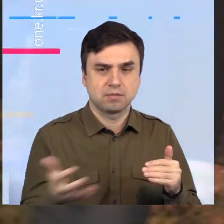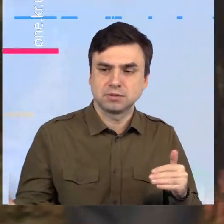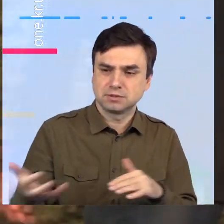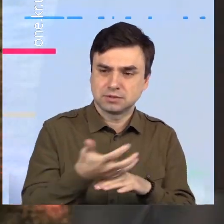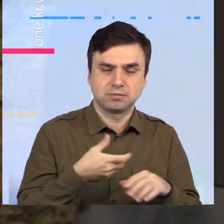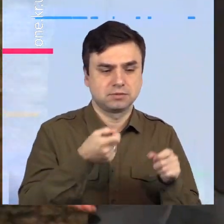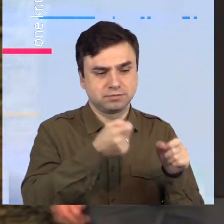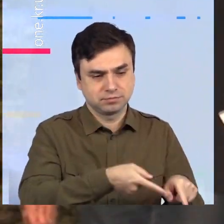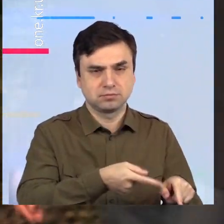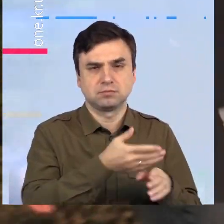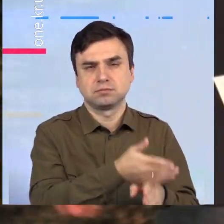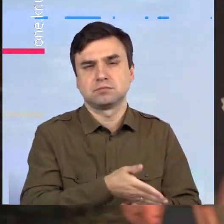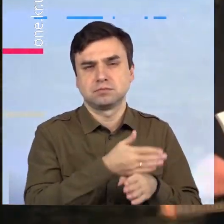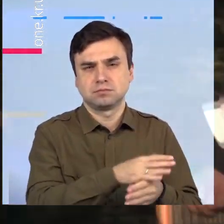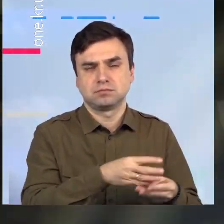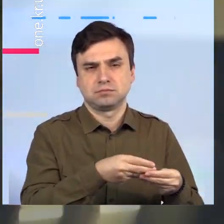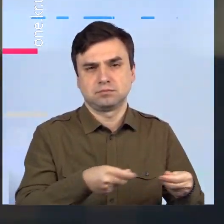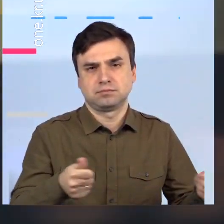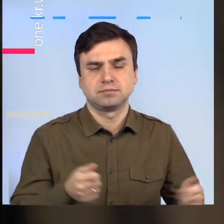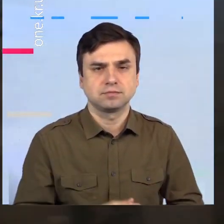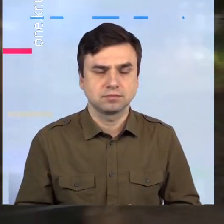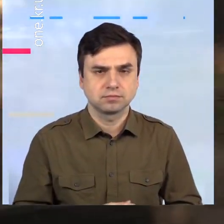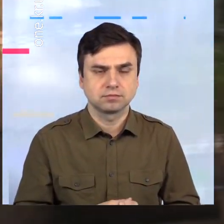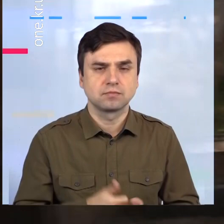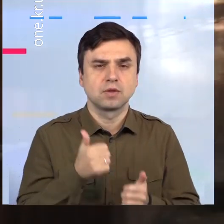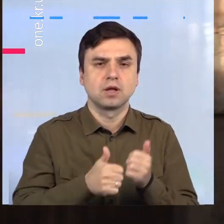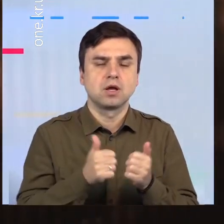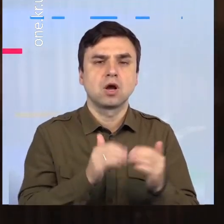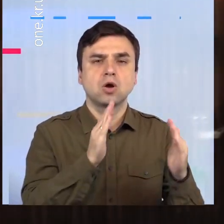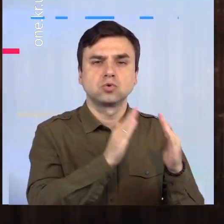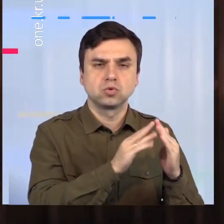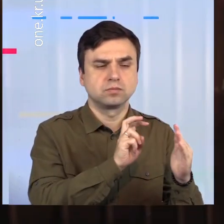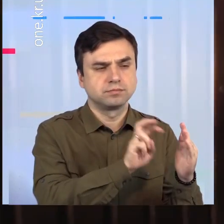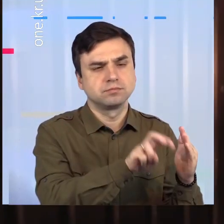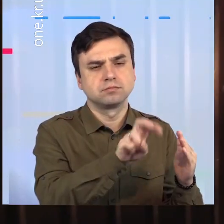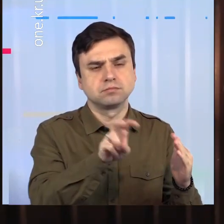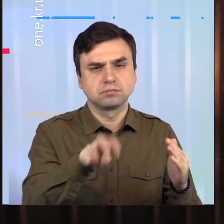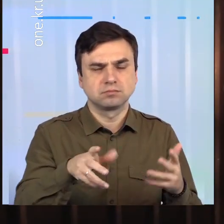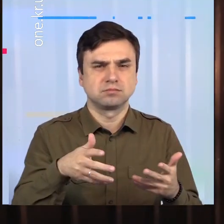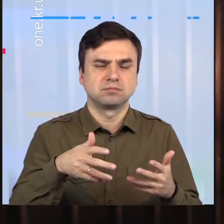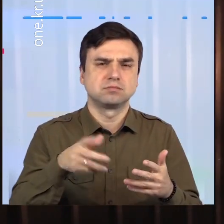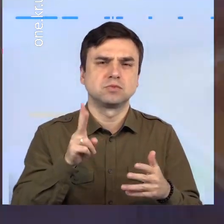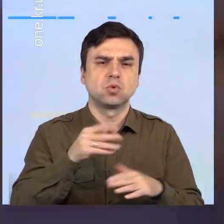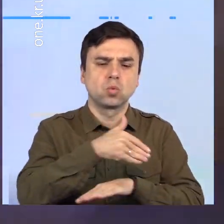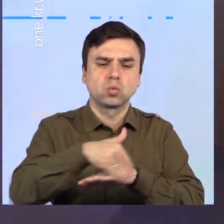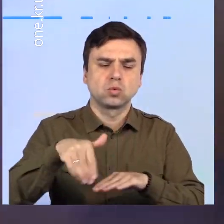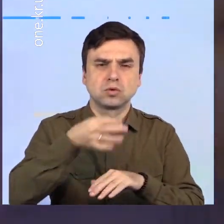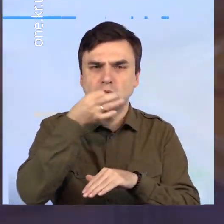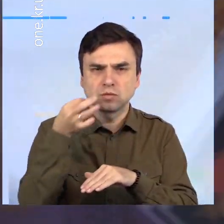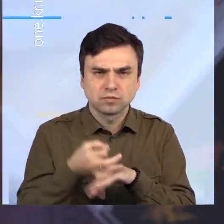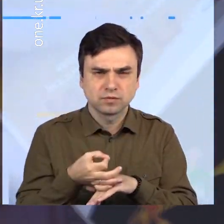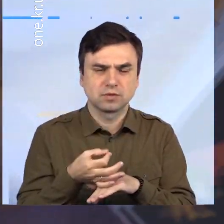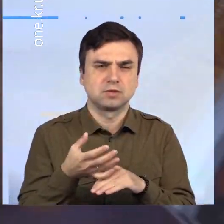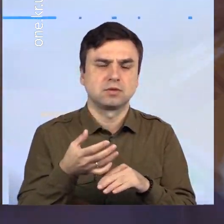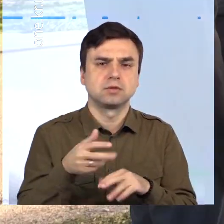Від двору до двору представники управління екології, дільничі та чиновники разом із Квартальним нагадують мешканцям одного